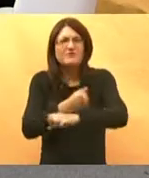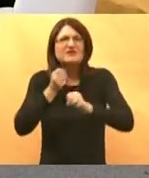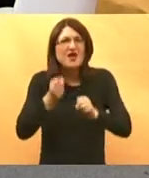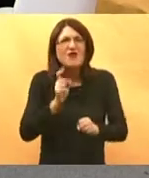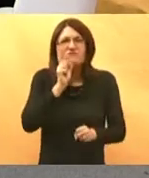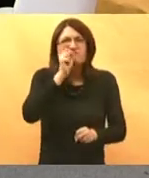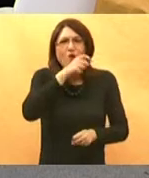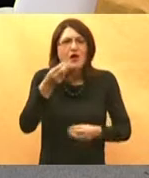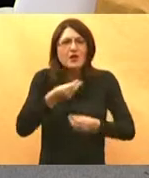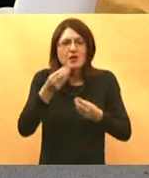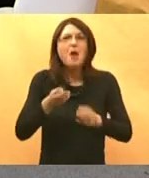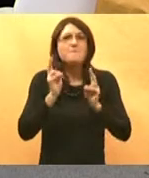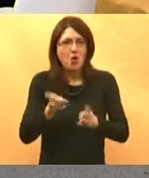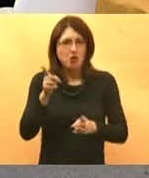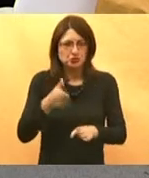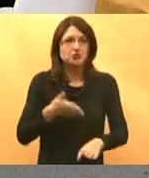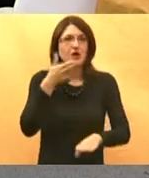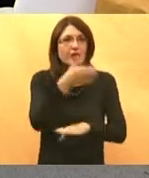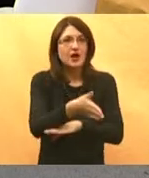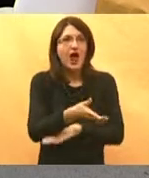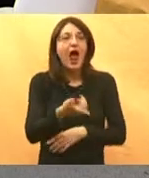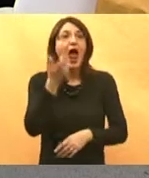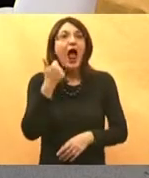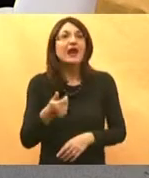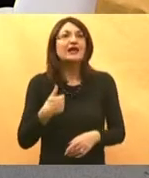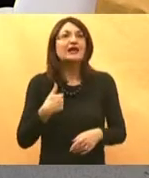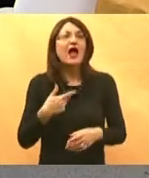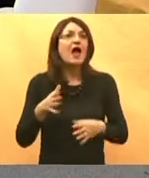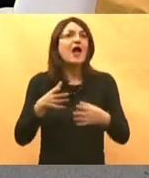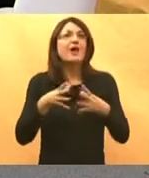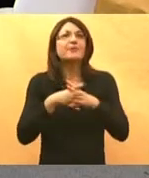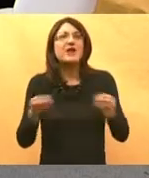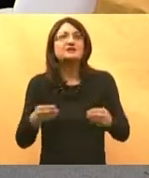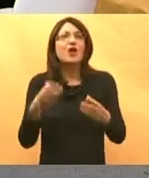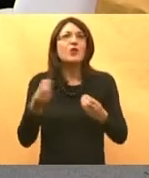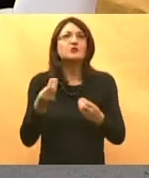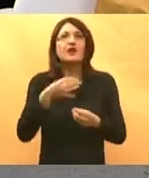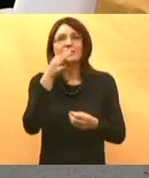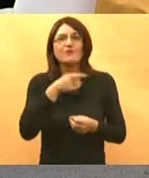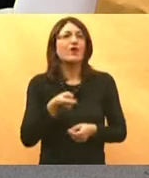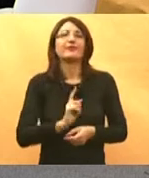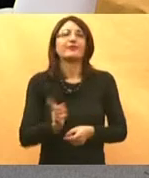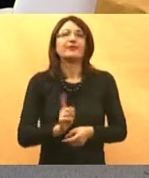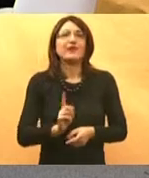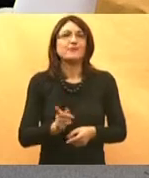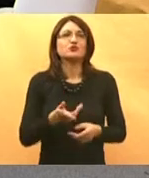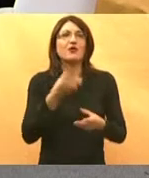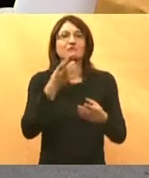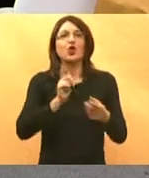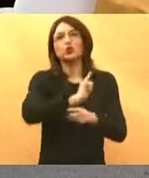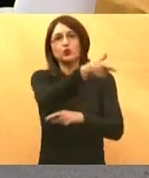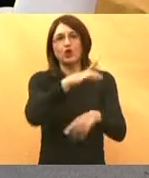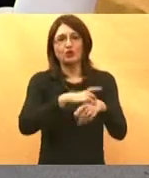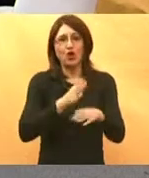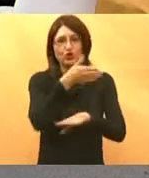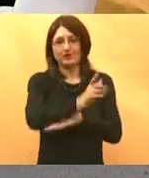stanja. To su stvari kad se može. Ali se ne može ići pitati joj nestalo mi oksazepam, možete vi propiti. Iako pacijenti to ne znaju. To je jedna stvar. Druga stvar,